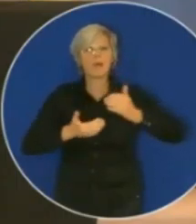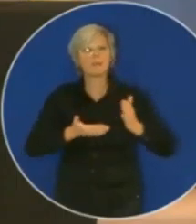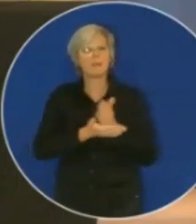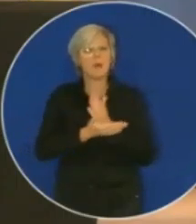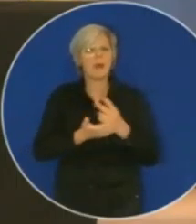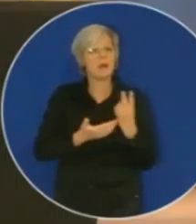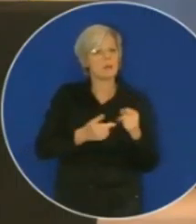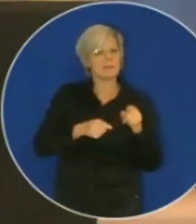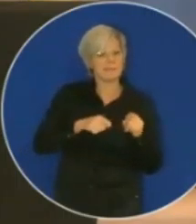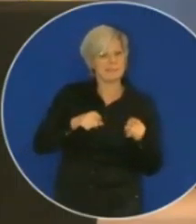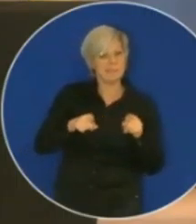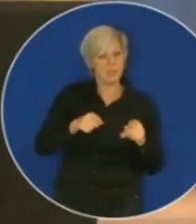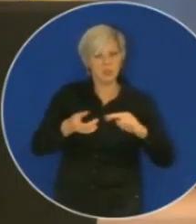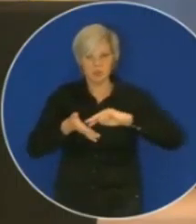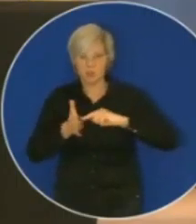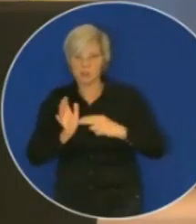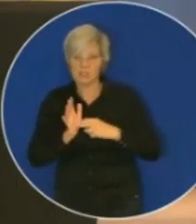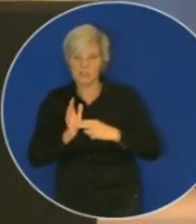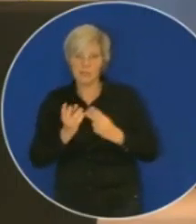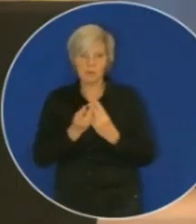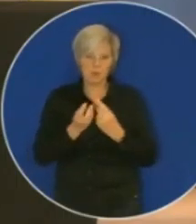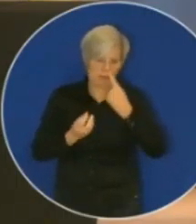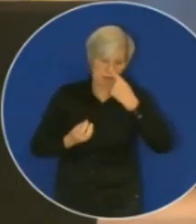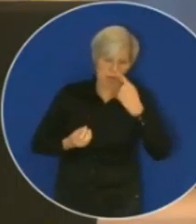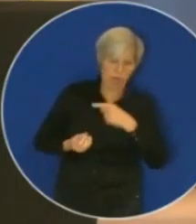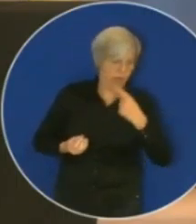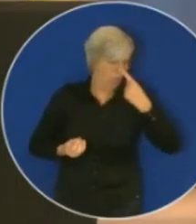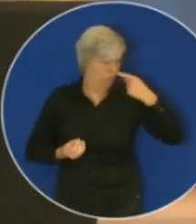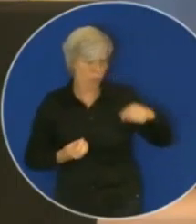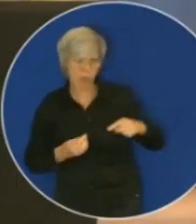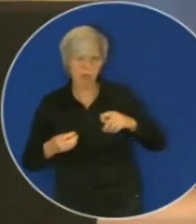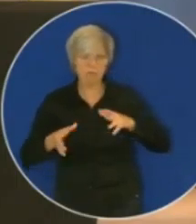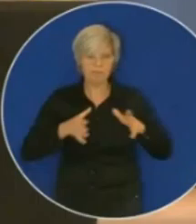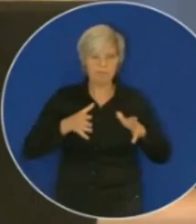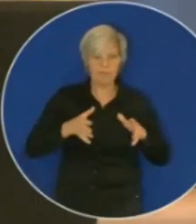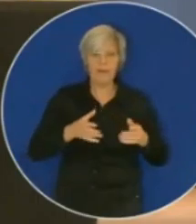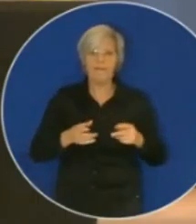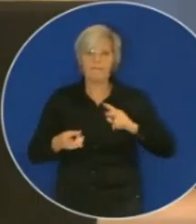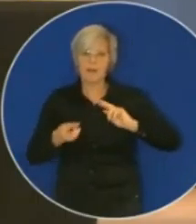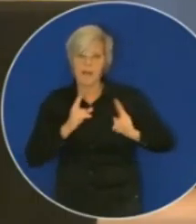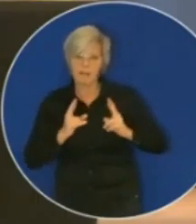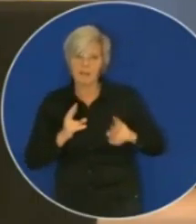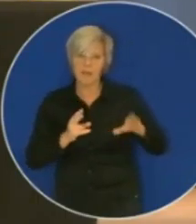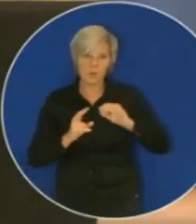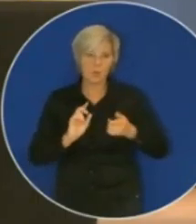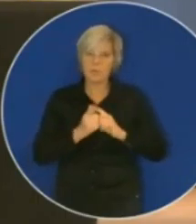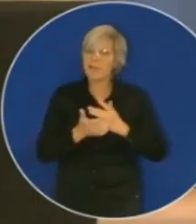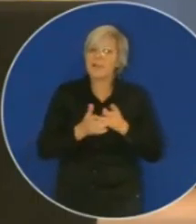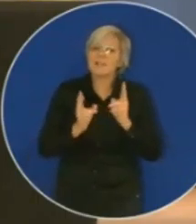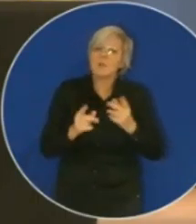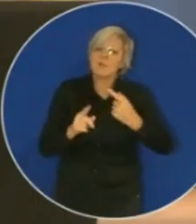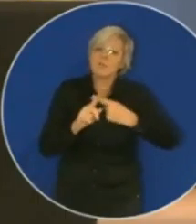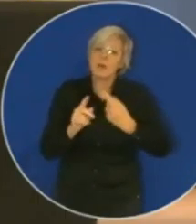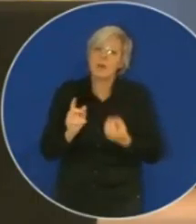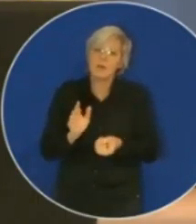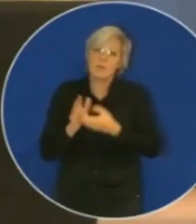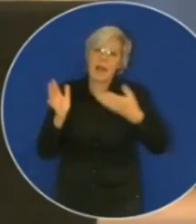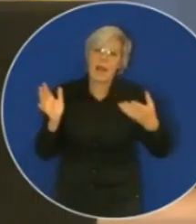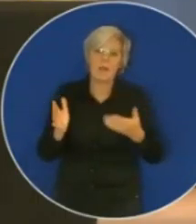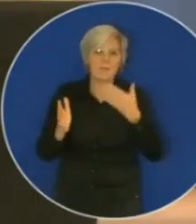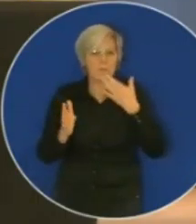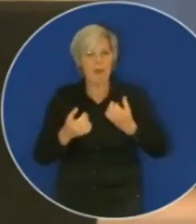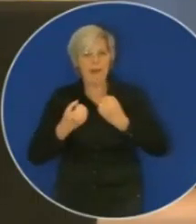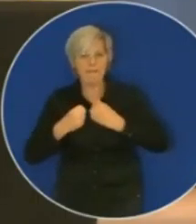system. Och man spelar ut dem mot varandra. Och då får vi inte heller de effekter som vi vill